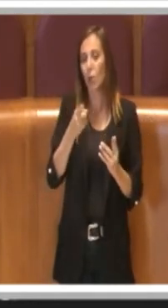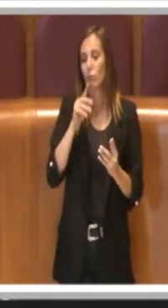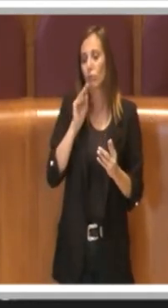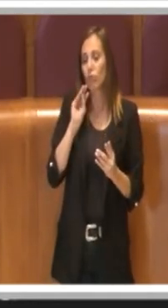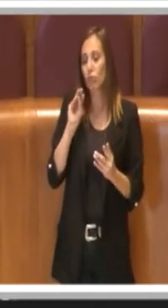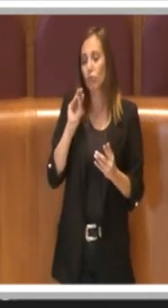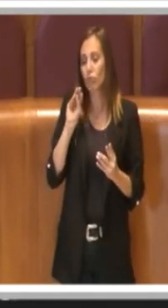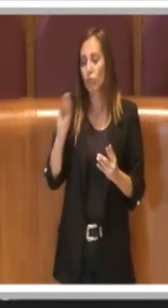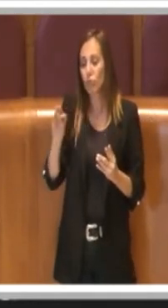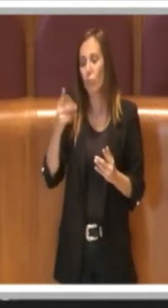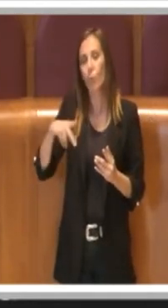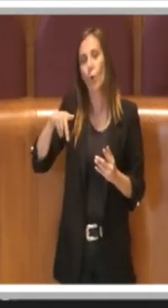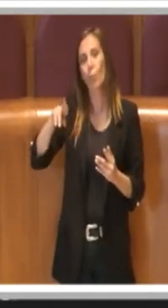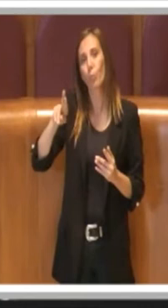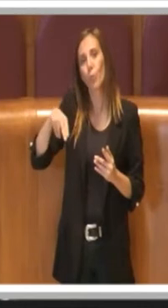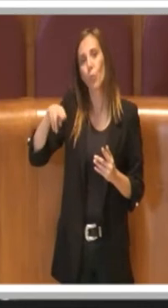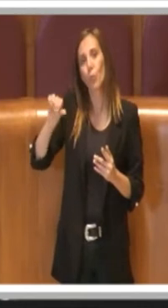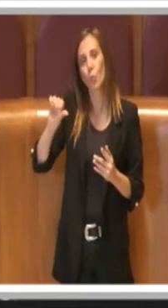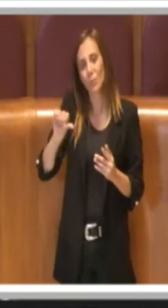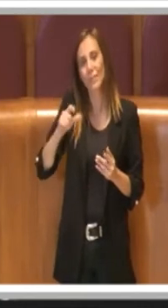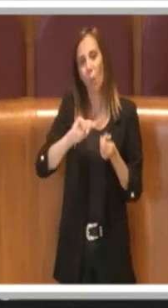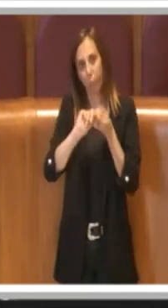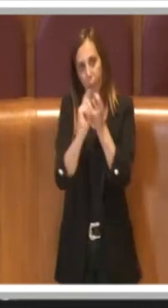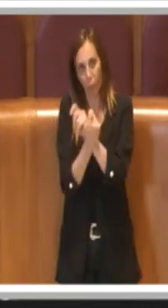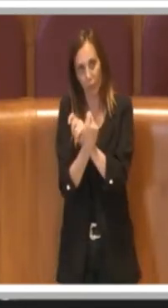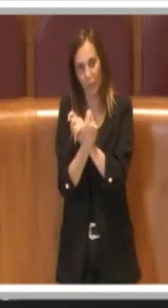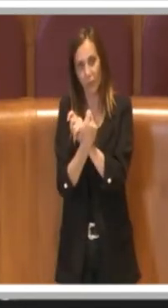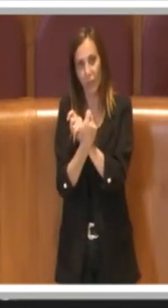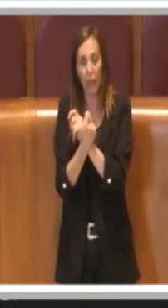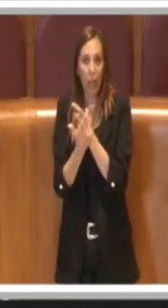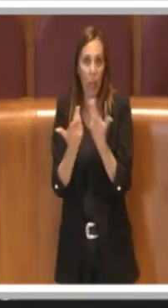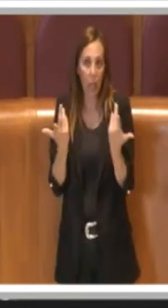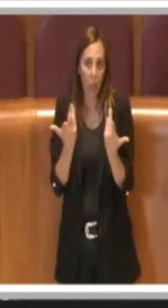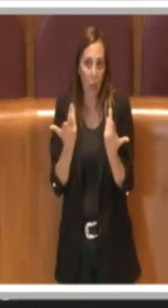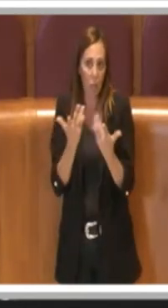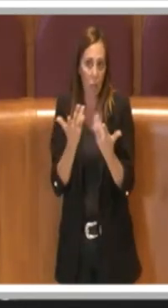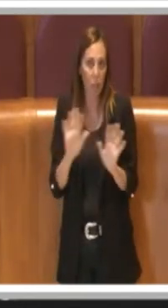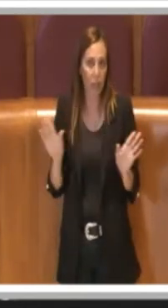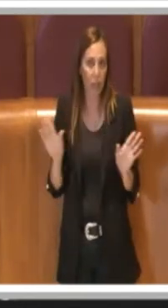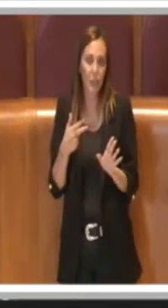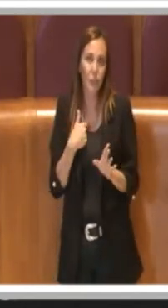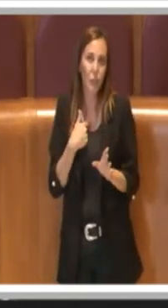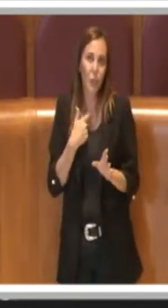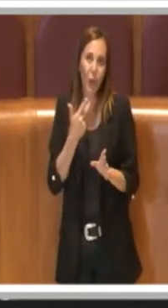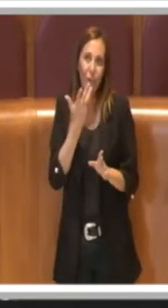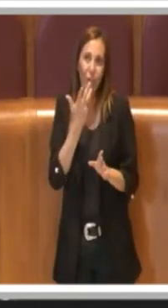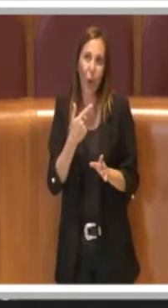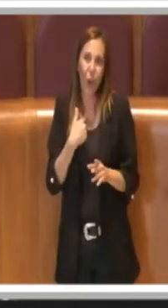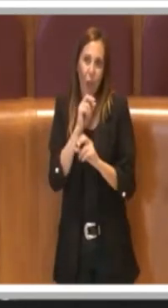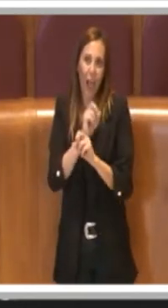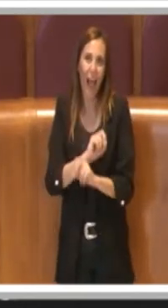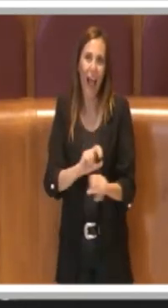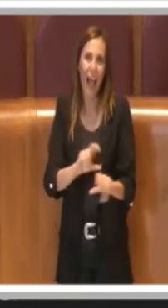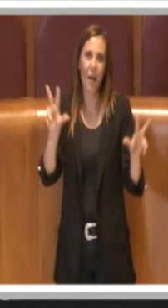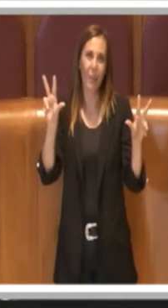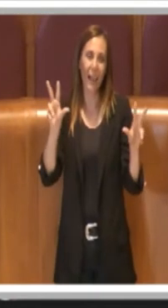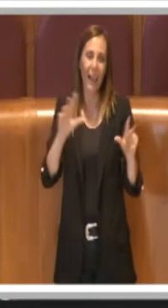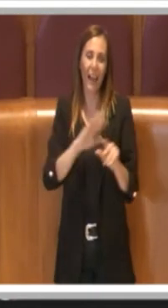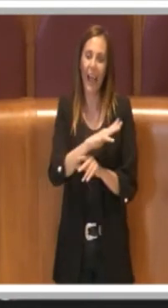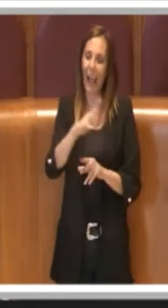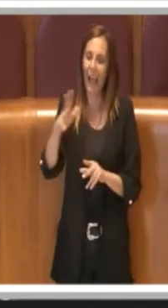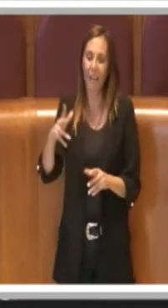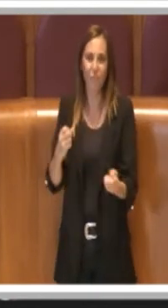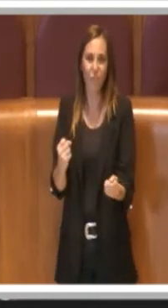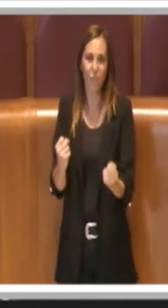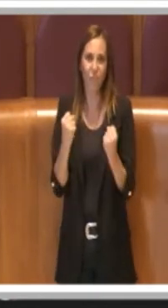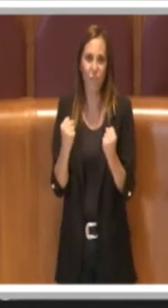POMS con queste specifiche e nulla, mi fermo qui. Mi sento solo di fare un appello alle altre forze